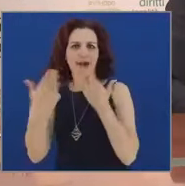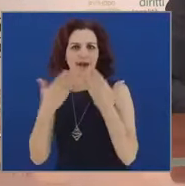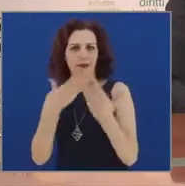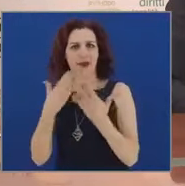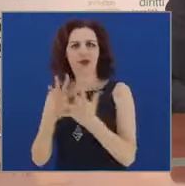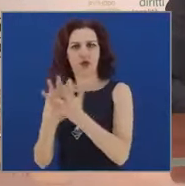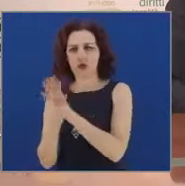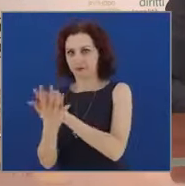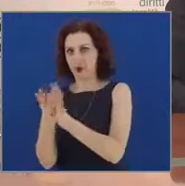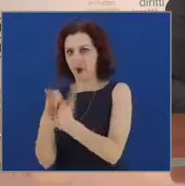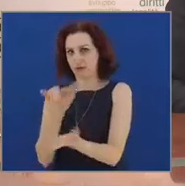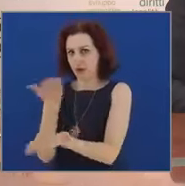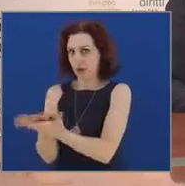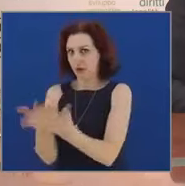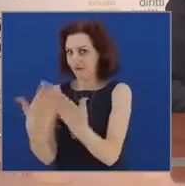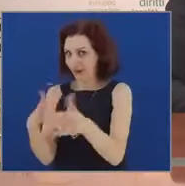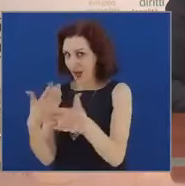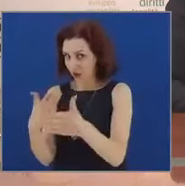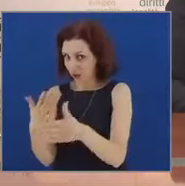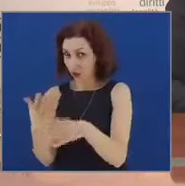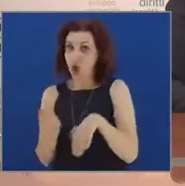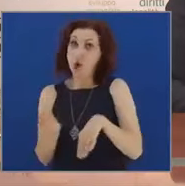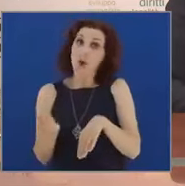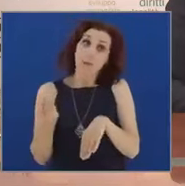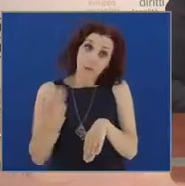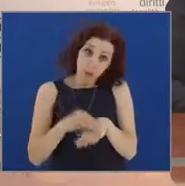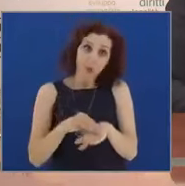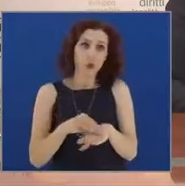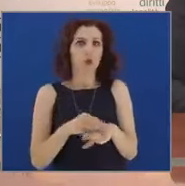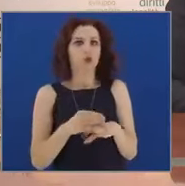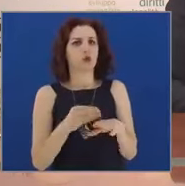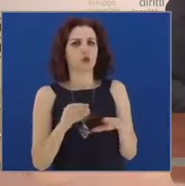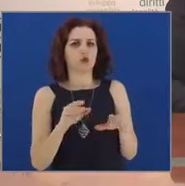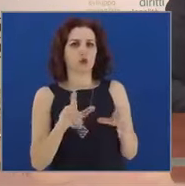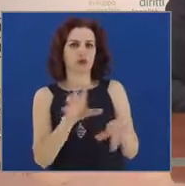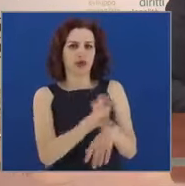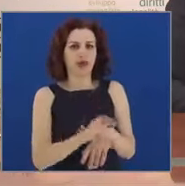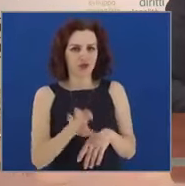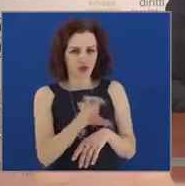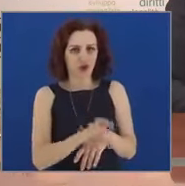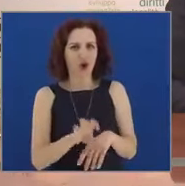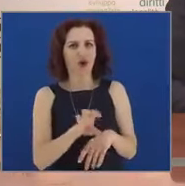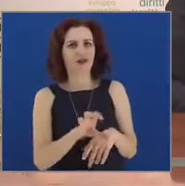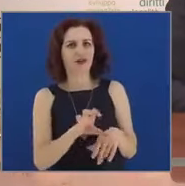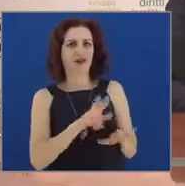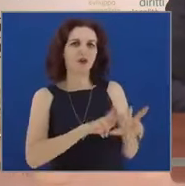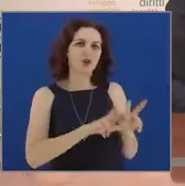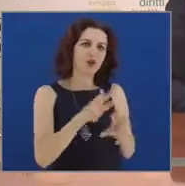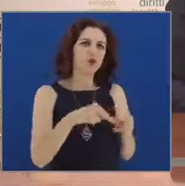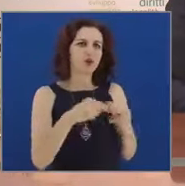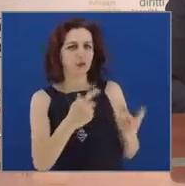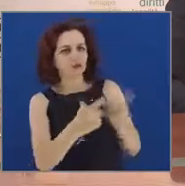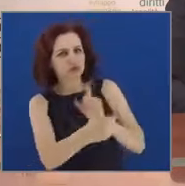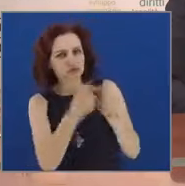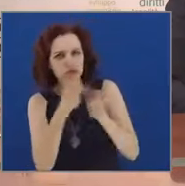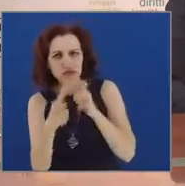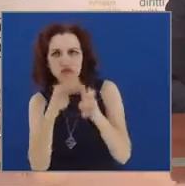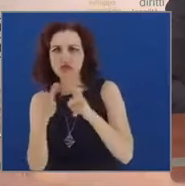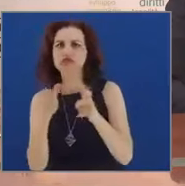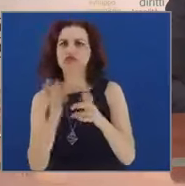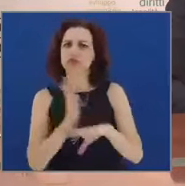noi abbiamo già anche concordato con la Regione e con gli enti locali una serie di interventi già finanziati, già approvati, cui